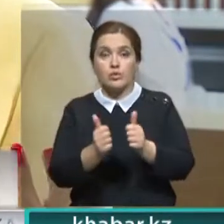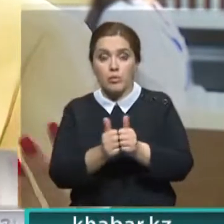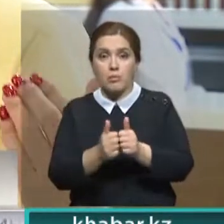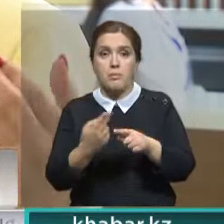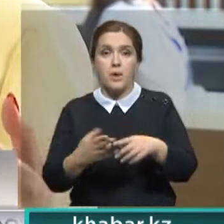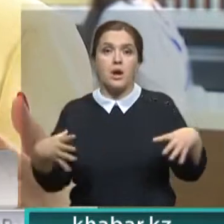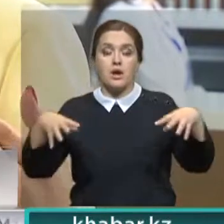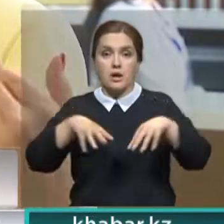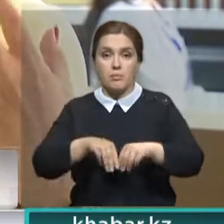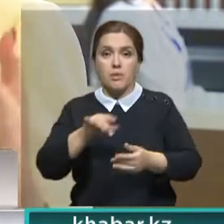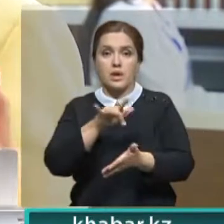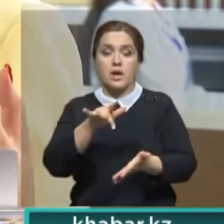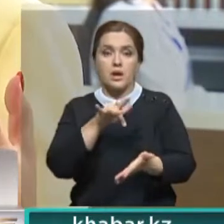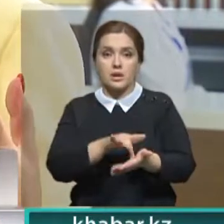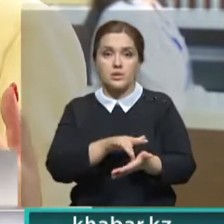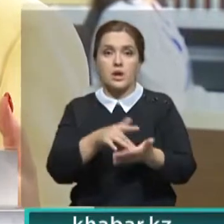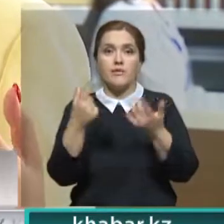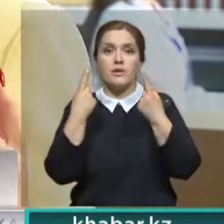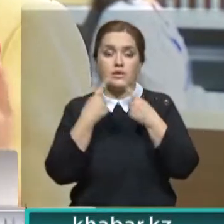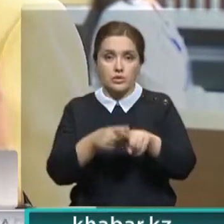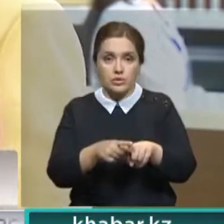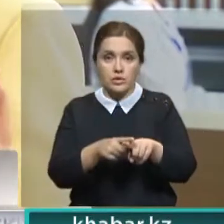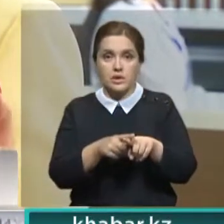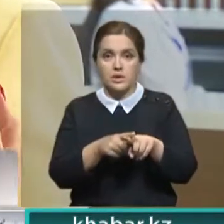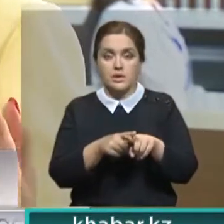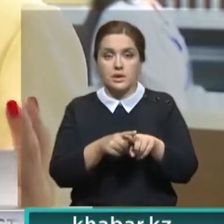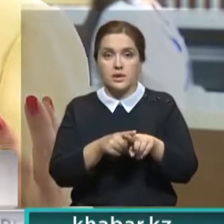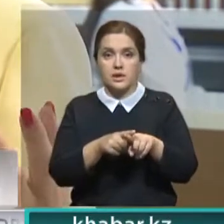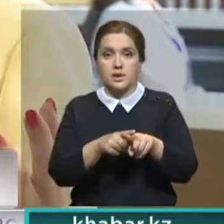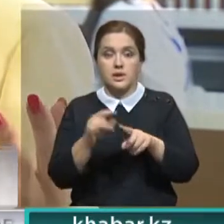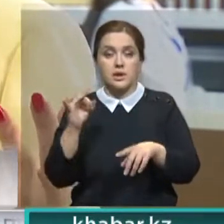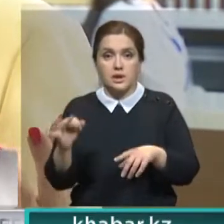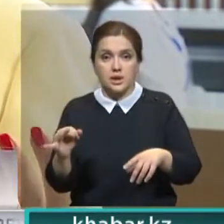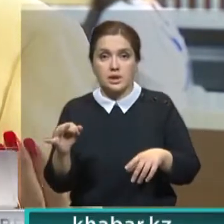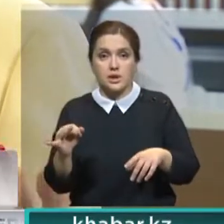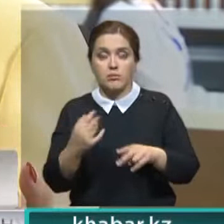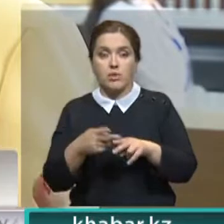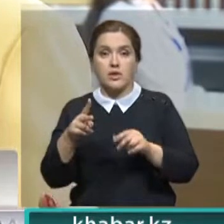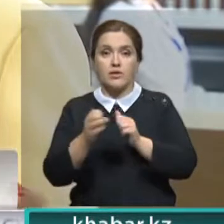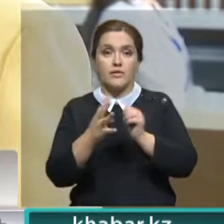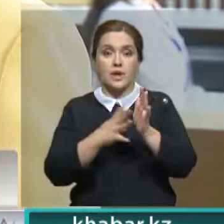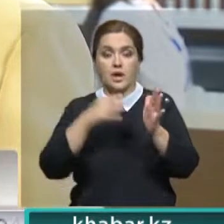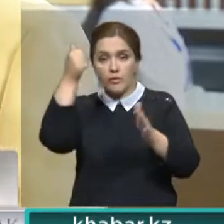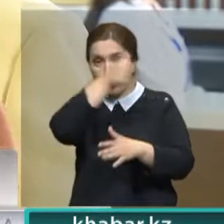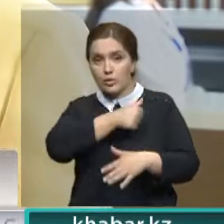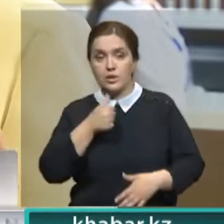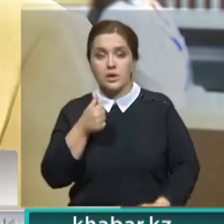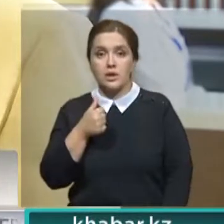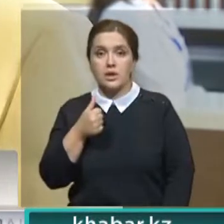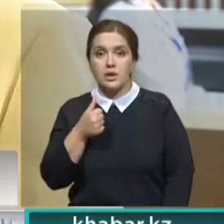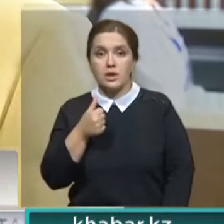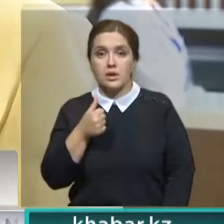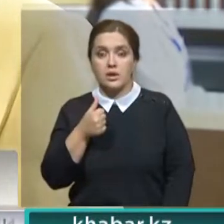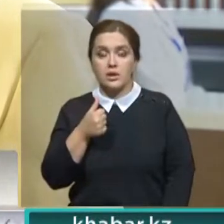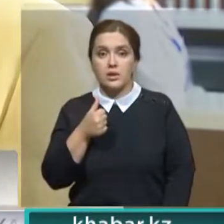интегрированные в городскую инфраструктуру. И с 2019 года мы стали